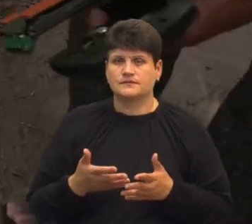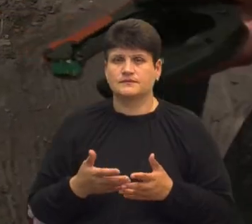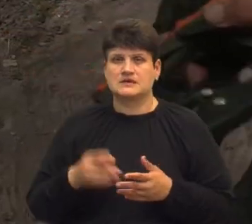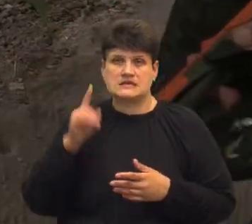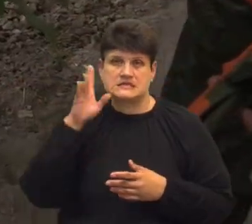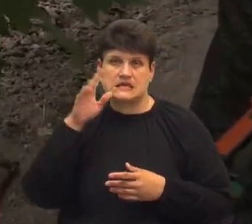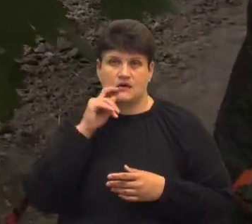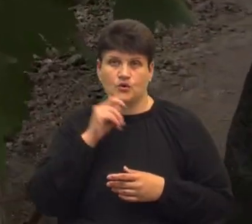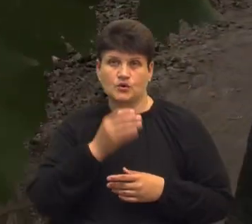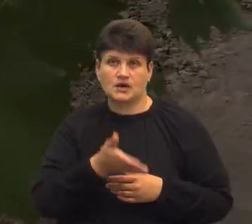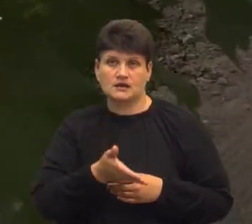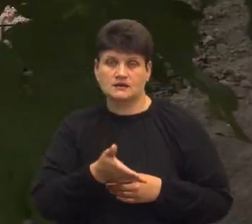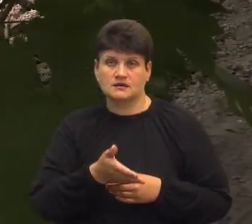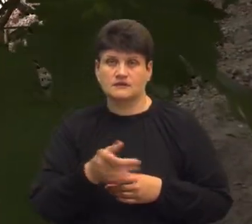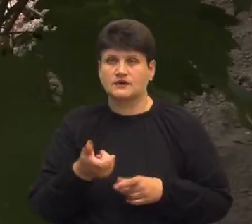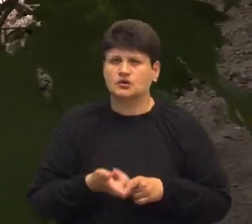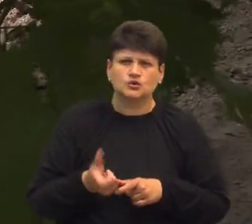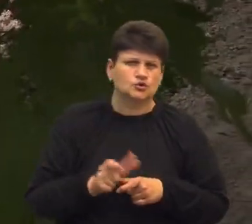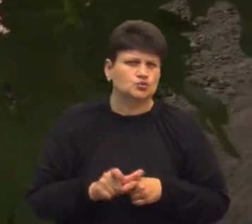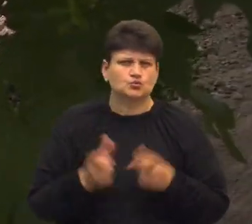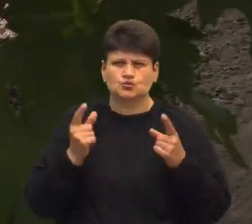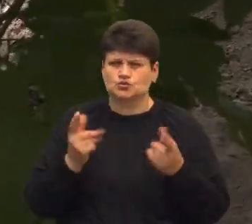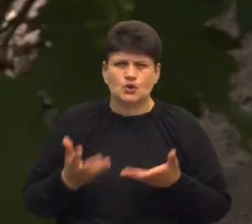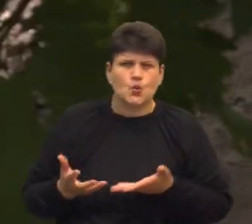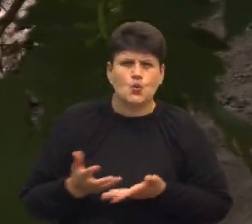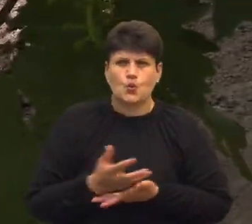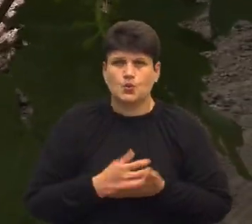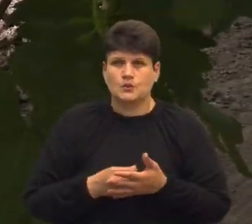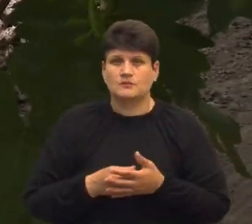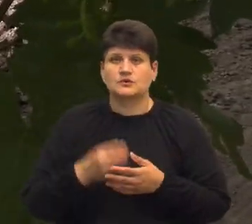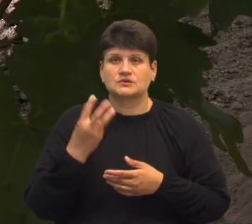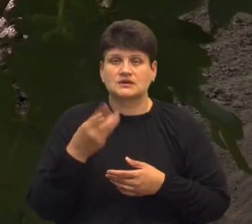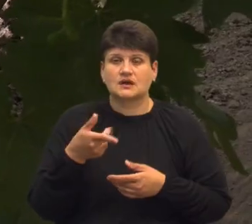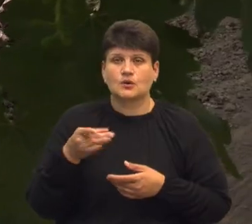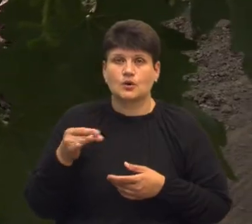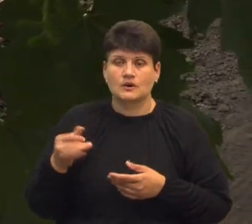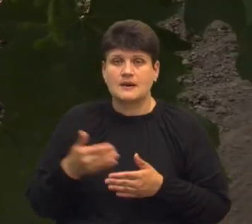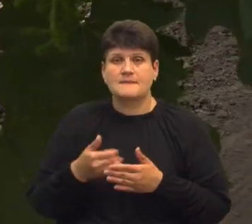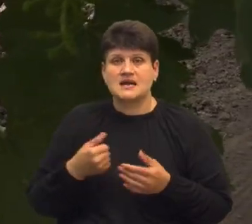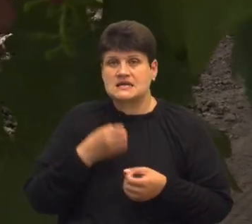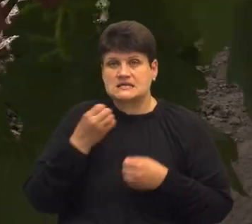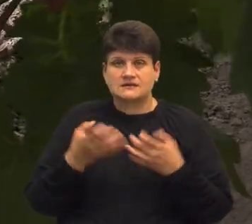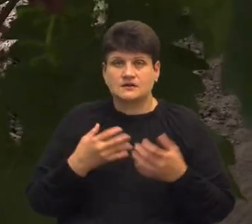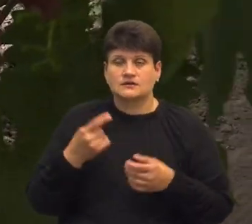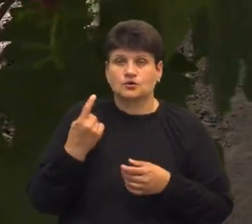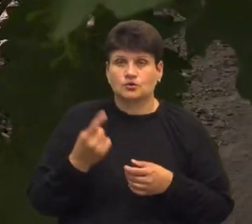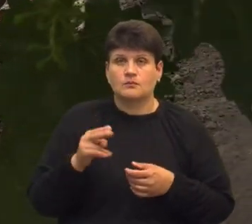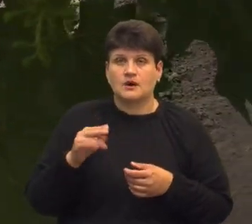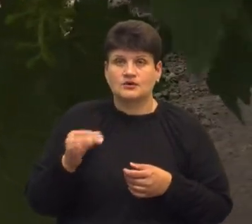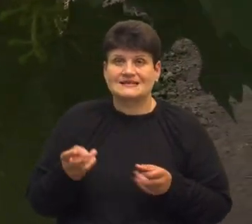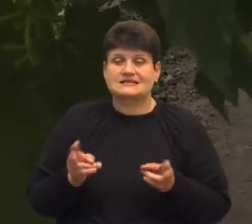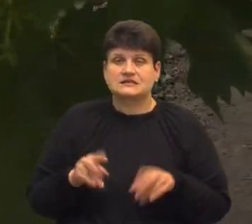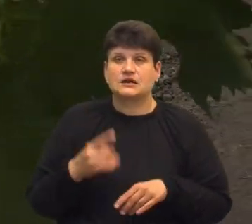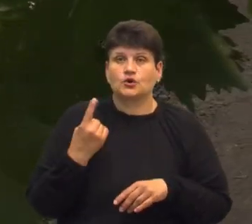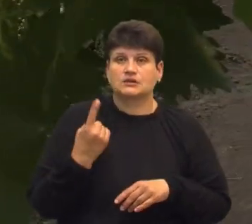Україні. Він дуже суперурожайний, він викидає по три гронки, але я ще перед світінням на одному пагоні залишаю тільки одне